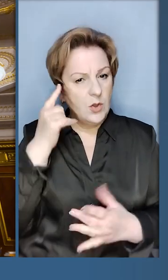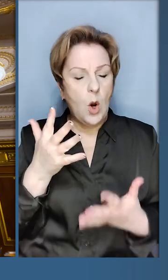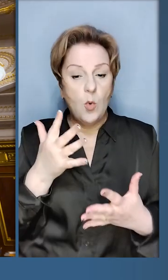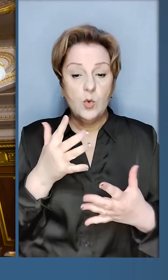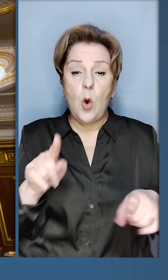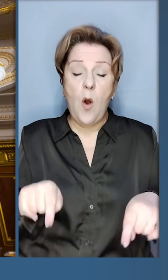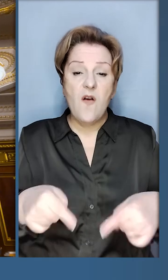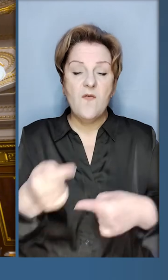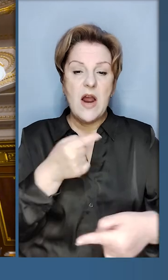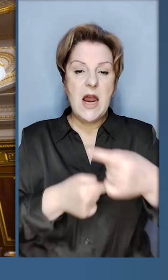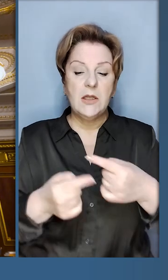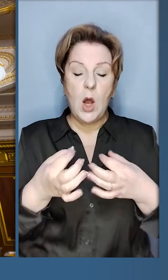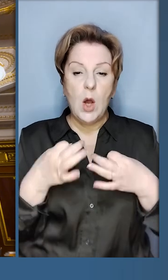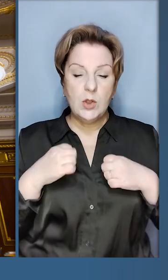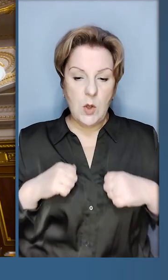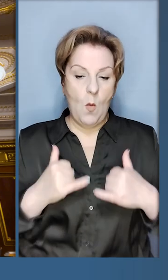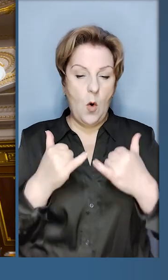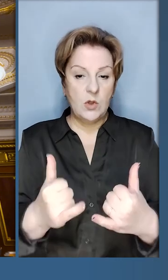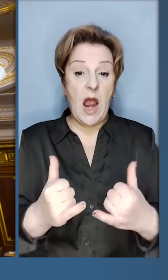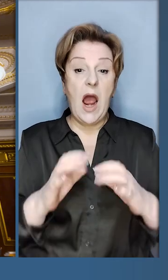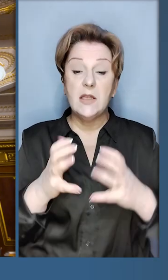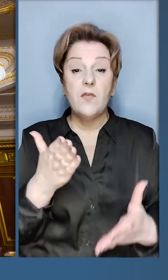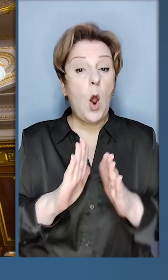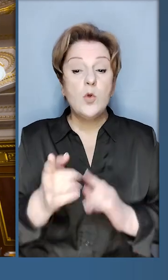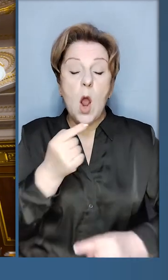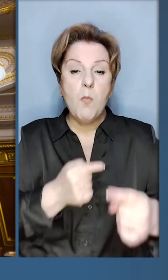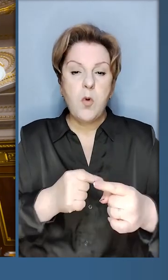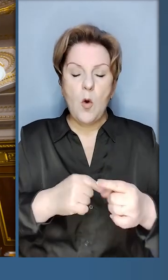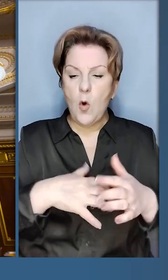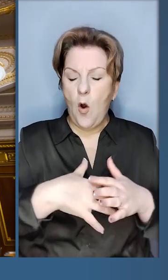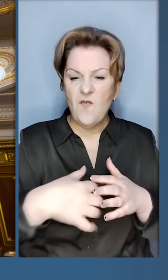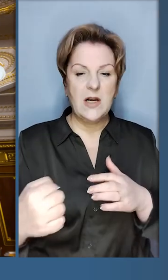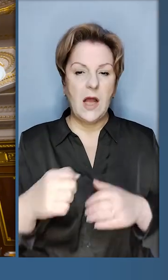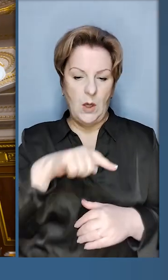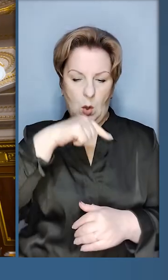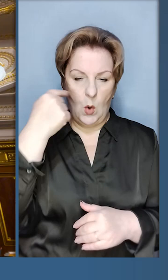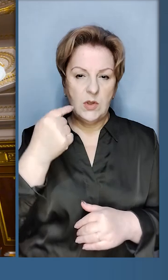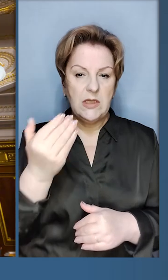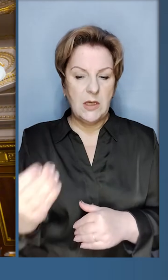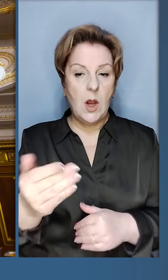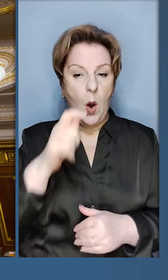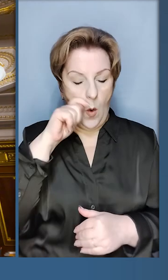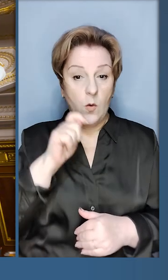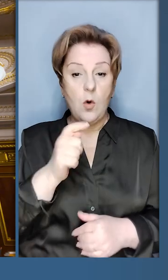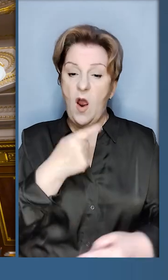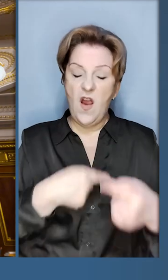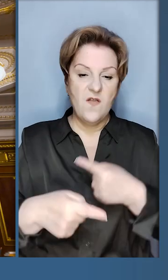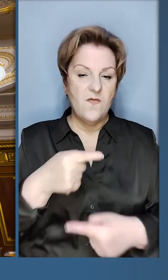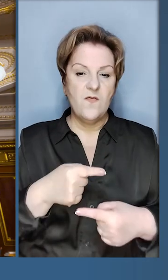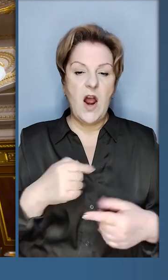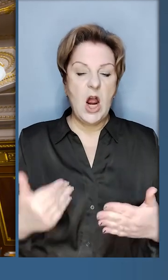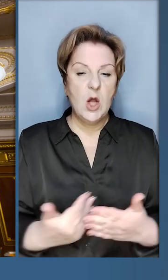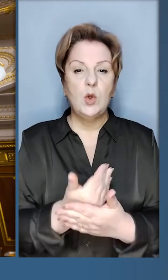відновлення спокою для світу, якщо не повернути вкрадене Росією Україні. Відновлення